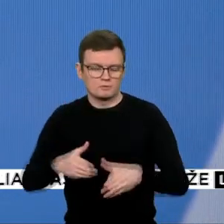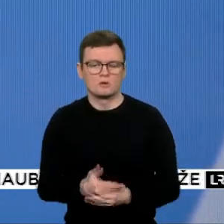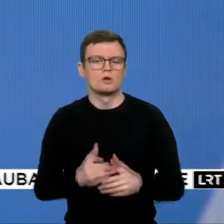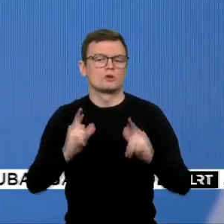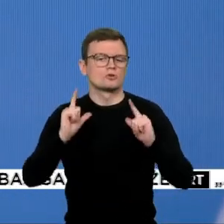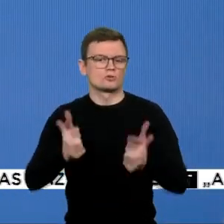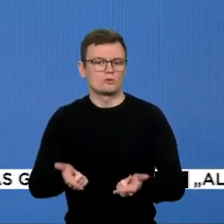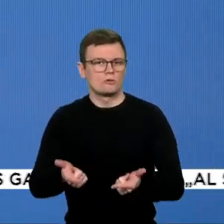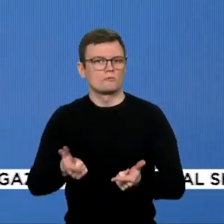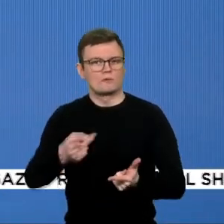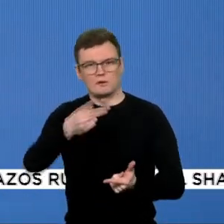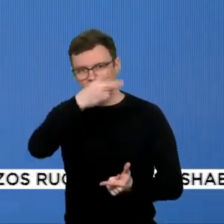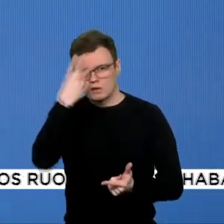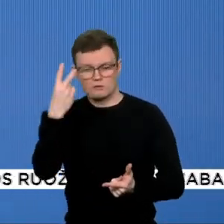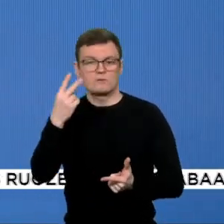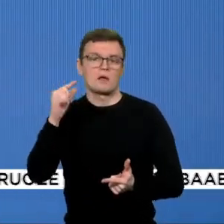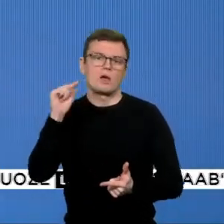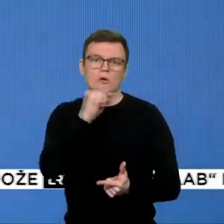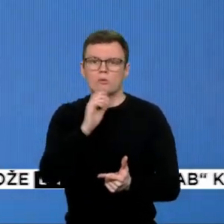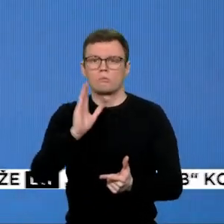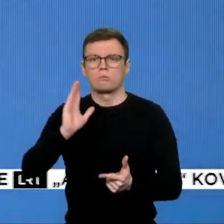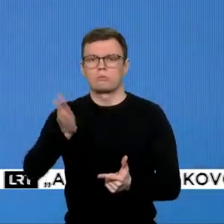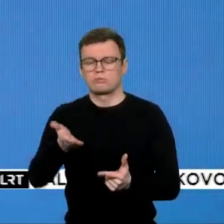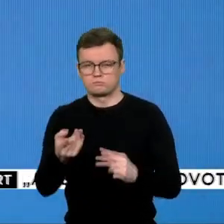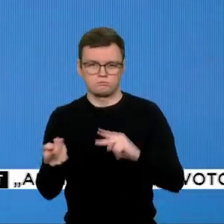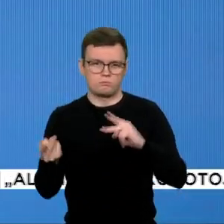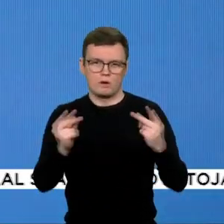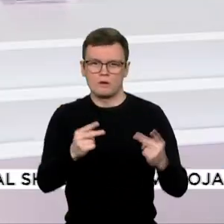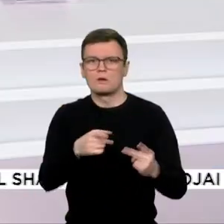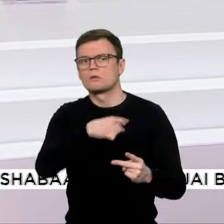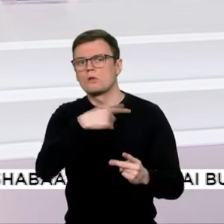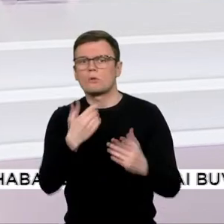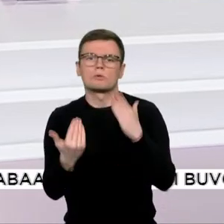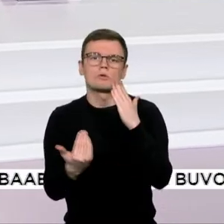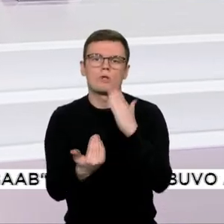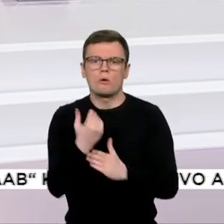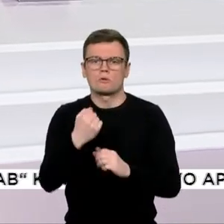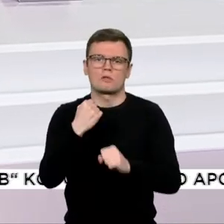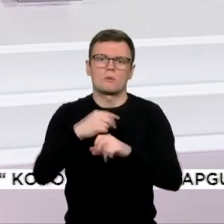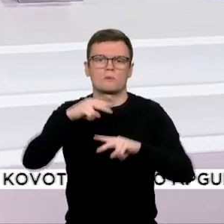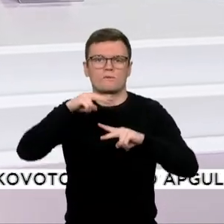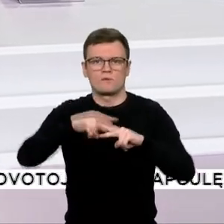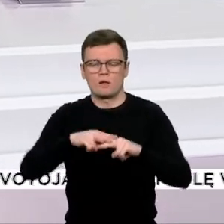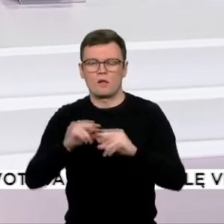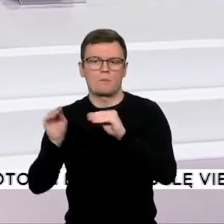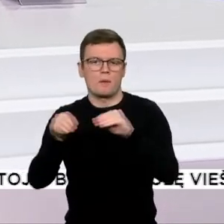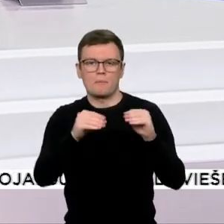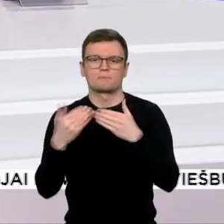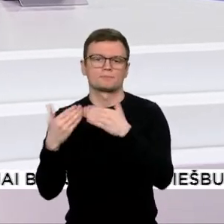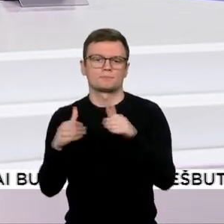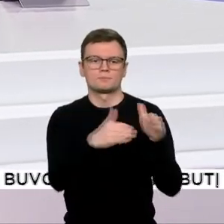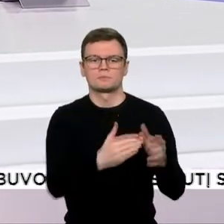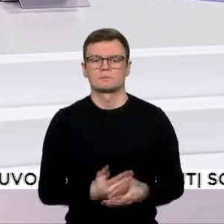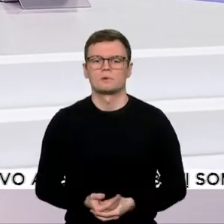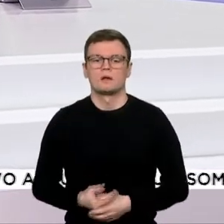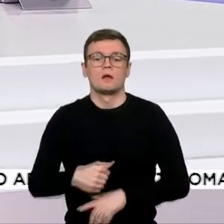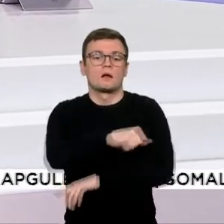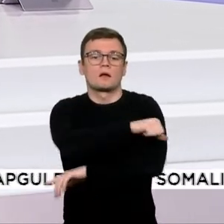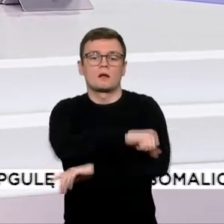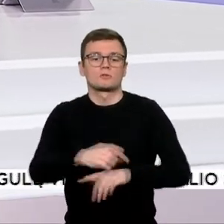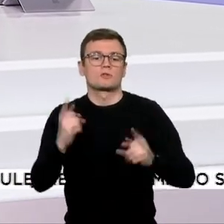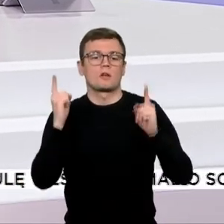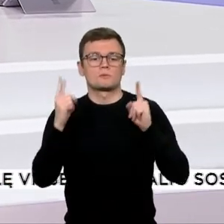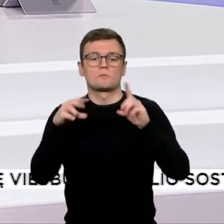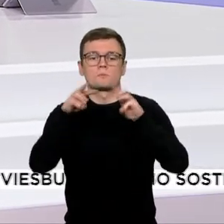paveiktų šalies ekonomika, būtų sukurta daug naujų darbo vietų. Krašto apsaugos ministerija teigia, amunicijos gamyba